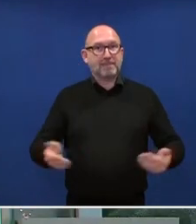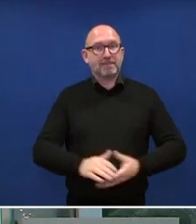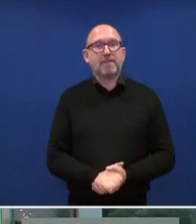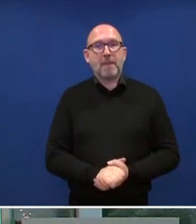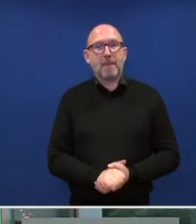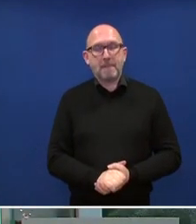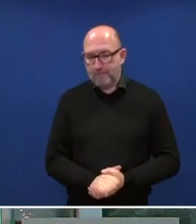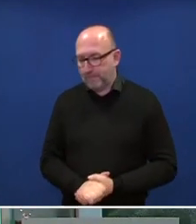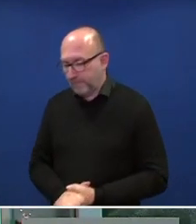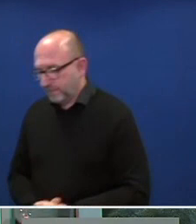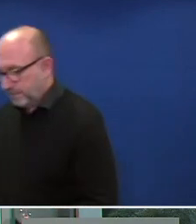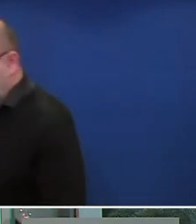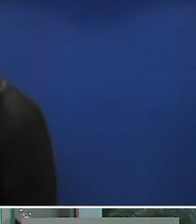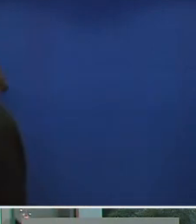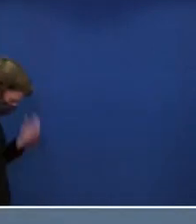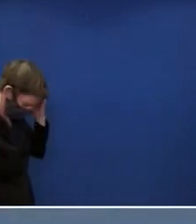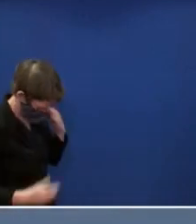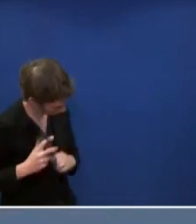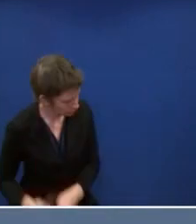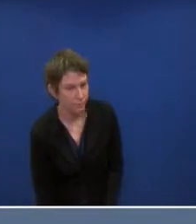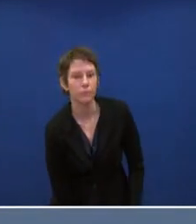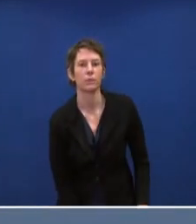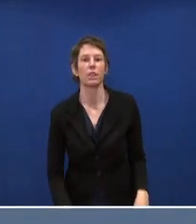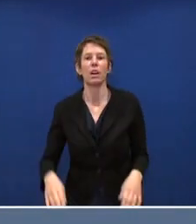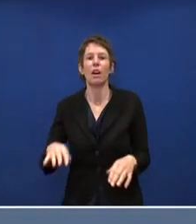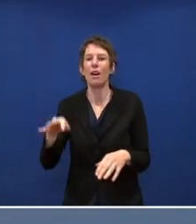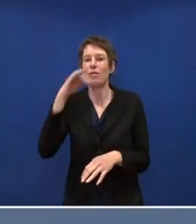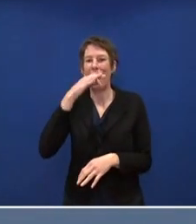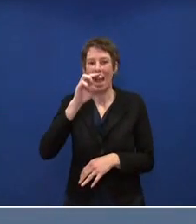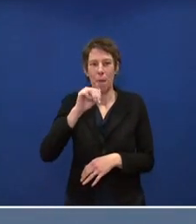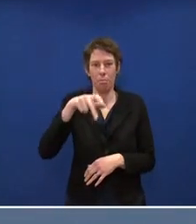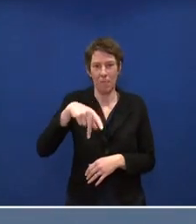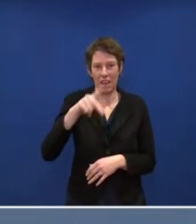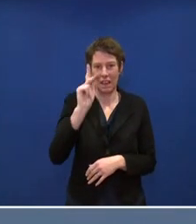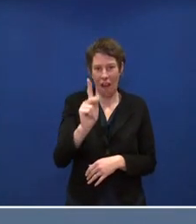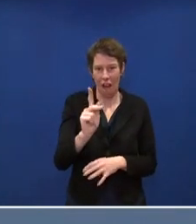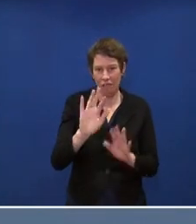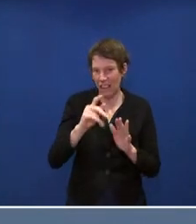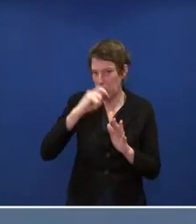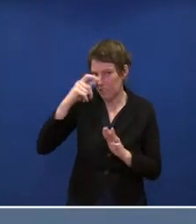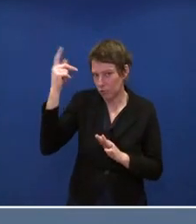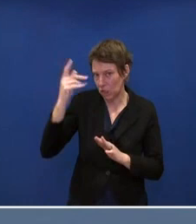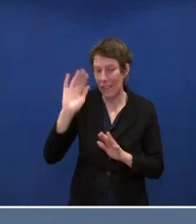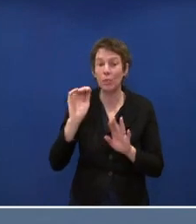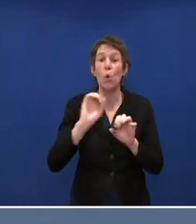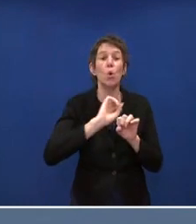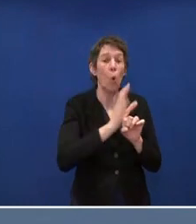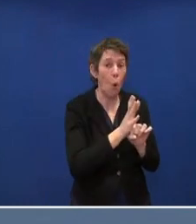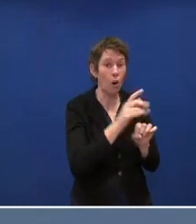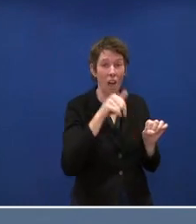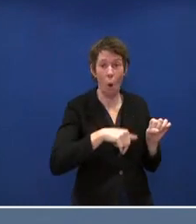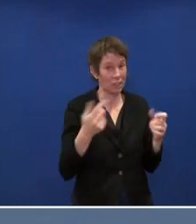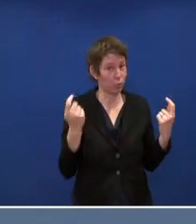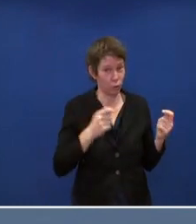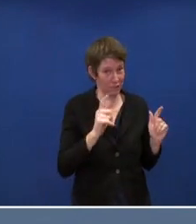auf die Frage MPK, heute 15 Uhr. Nur, dass ich da nicht missverstanden worden bin. Also zu Corona wird es da jedenfalls heute